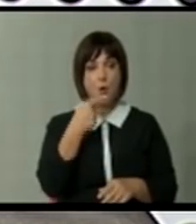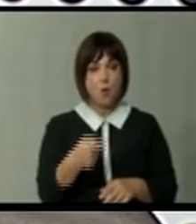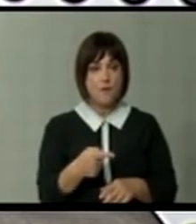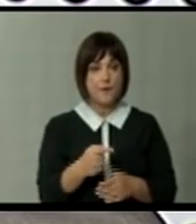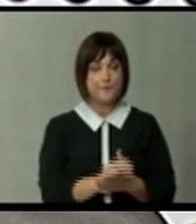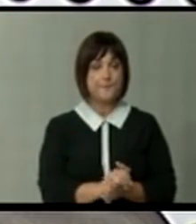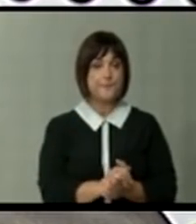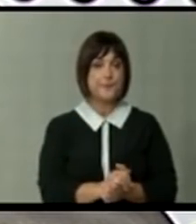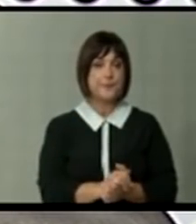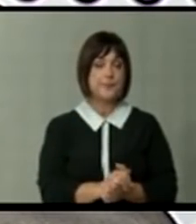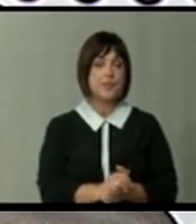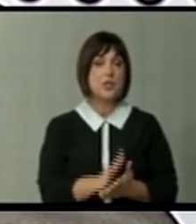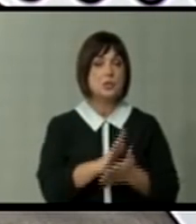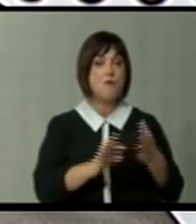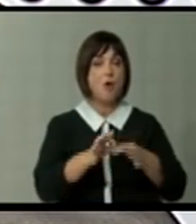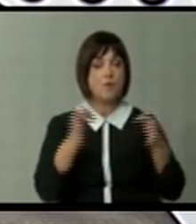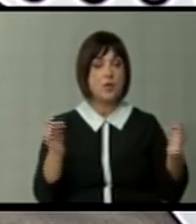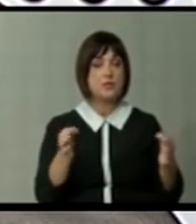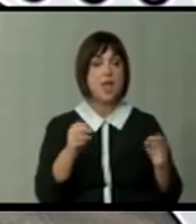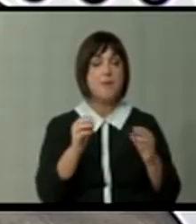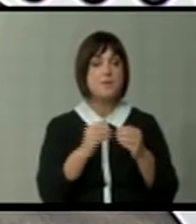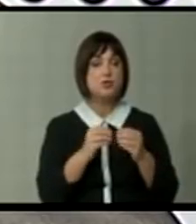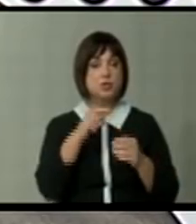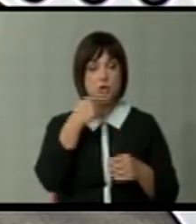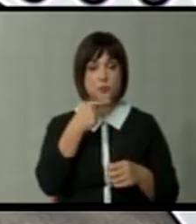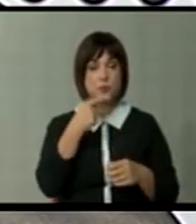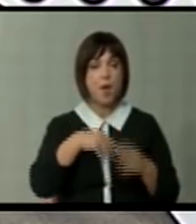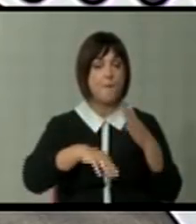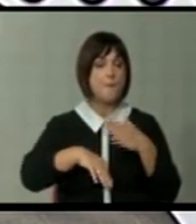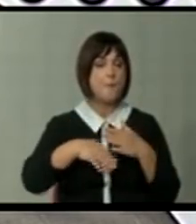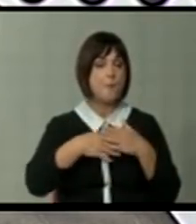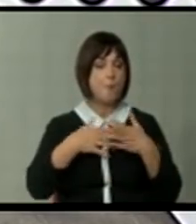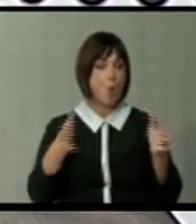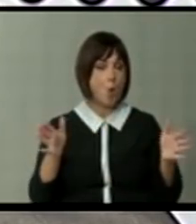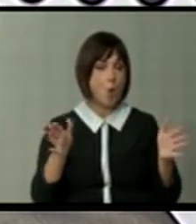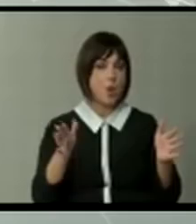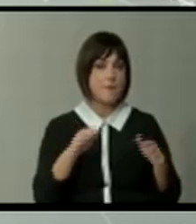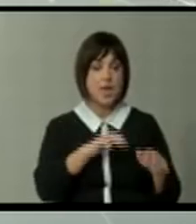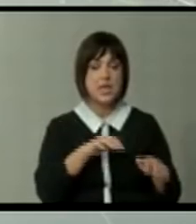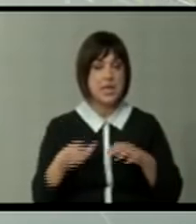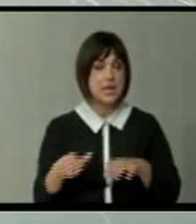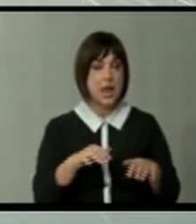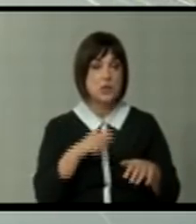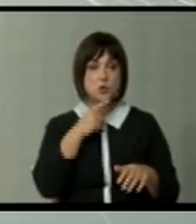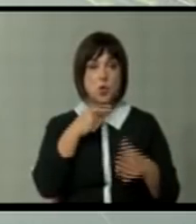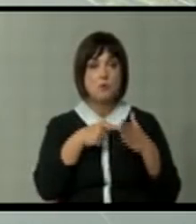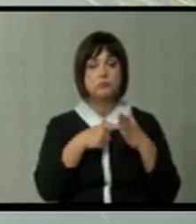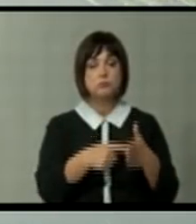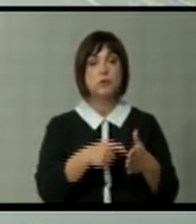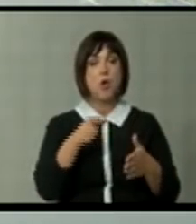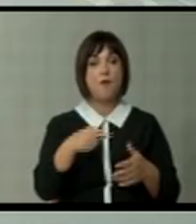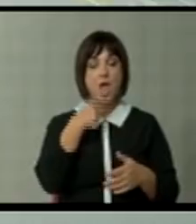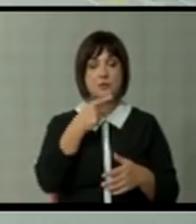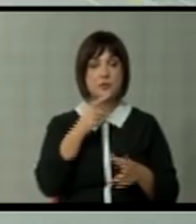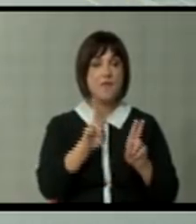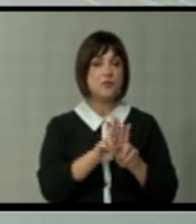ја става во јавността Бишевац, дека станува збор за поголема игранка што имплицира дека таа